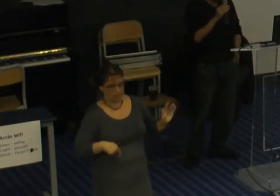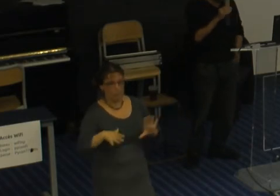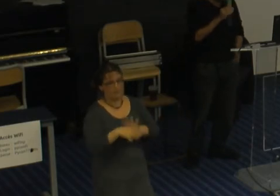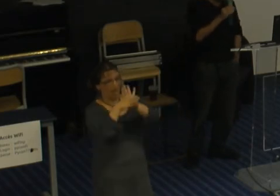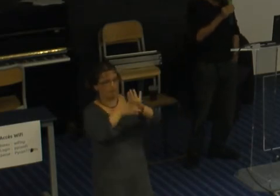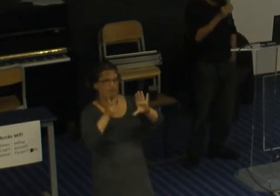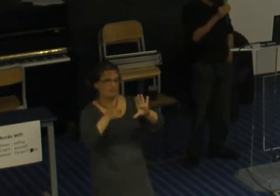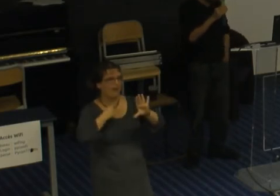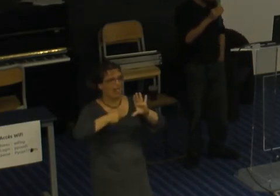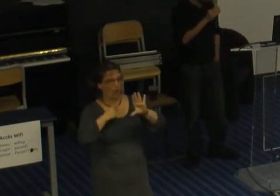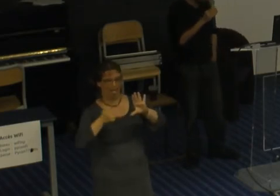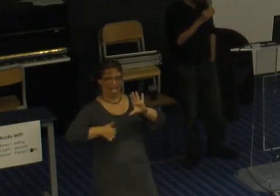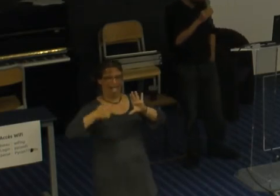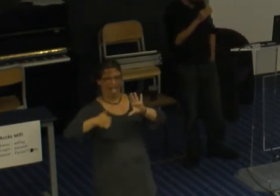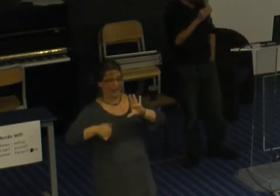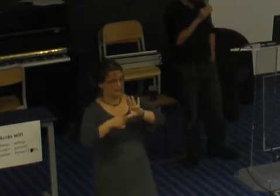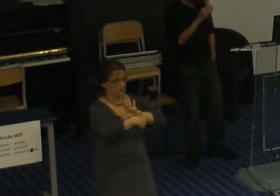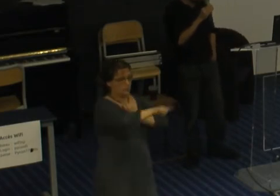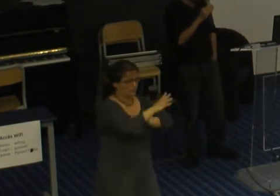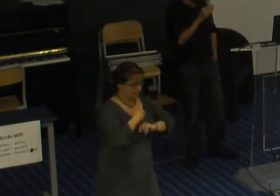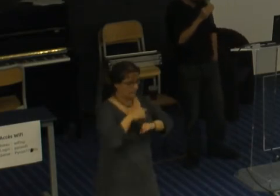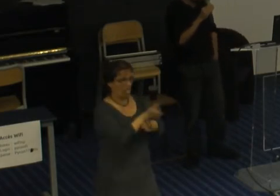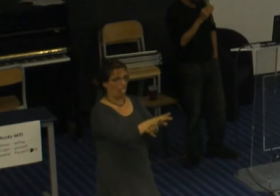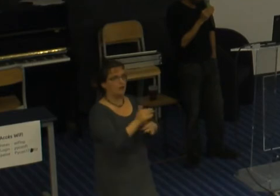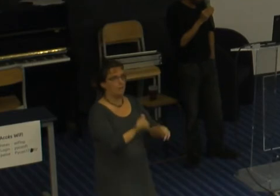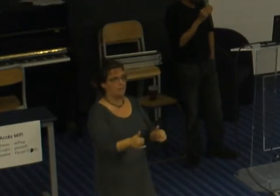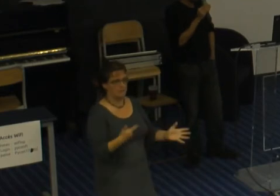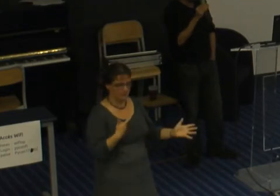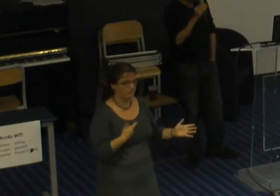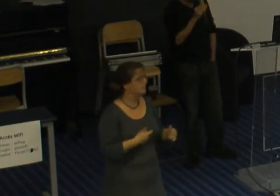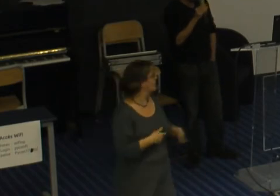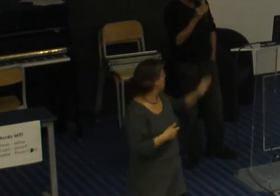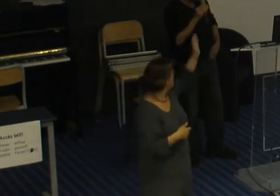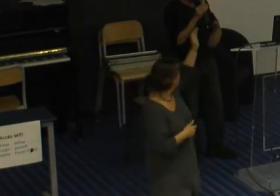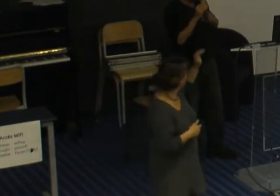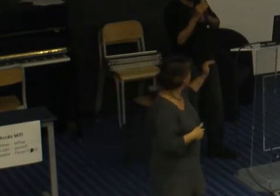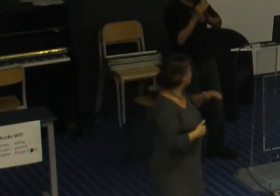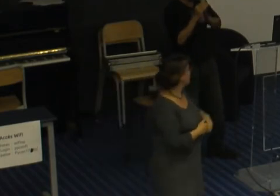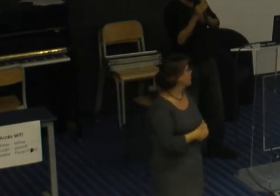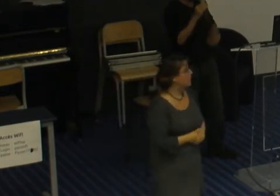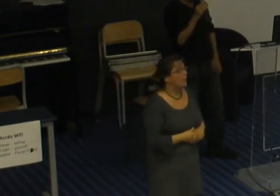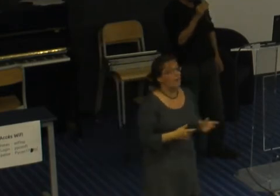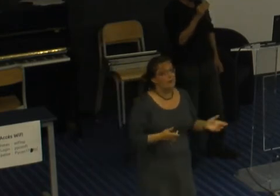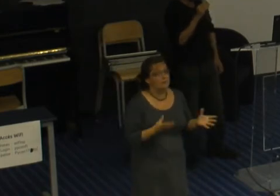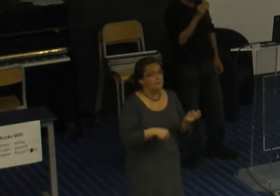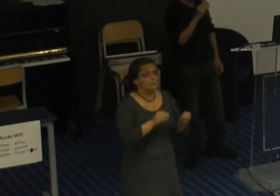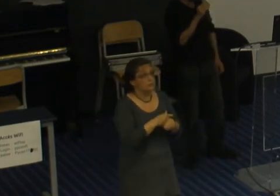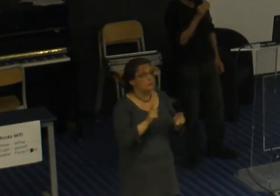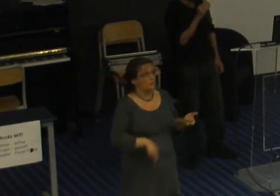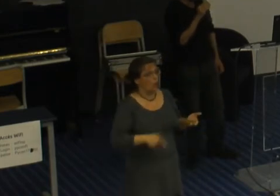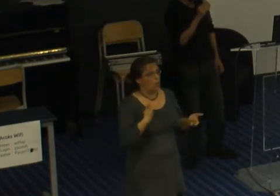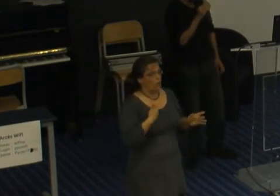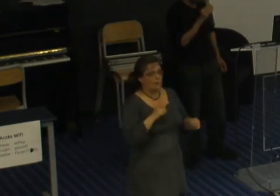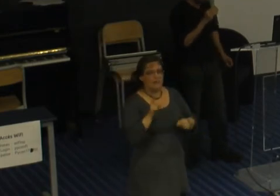le maximum de personnes à l'aise et puis charité bien ordonnée commence par soi-même toujours examiner son propre